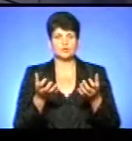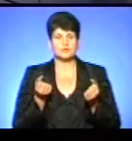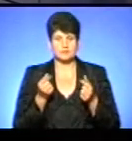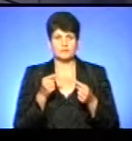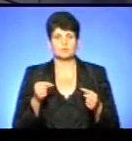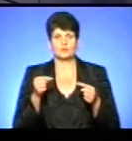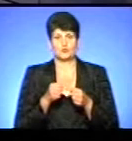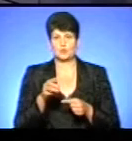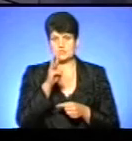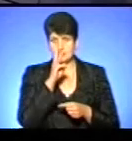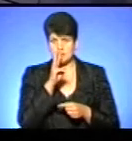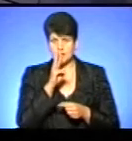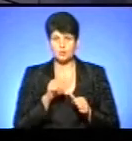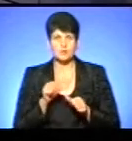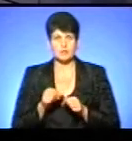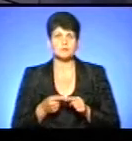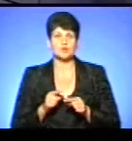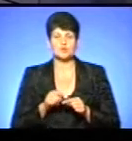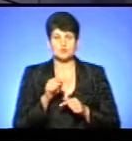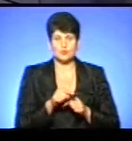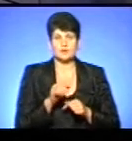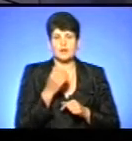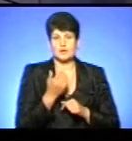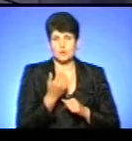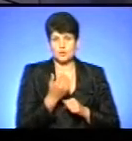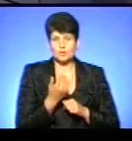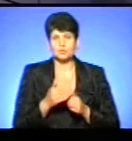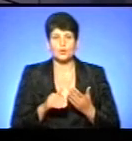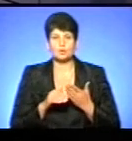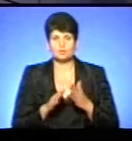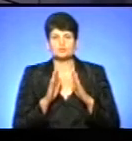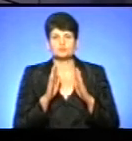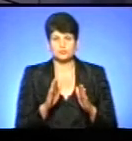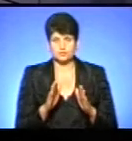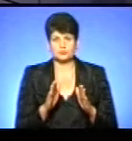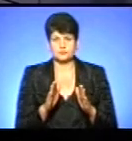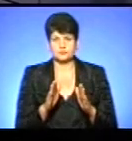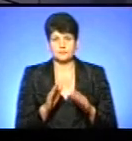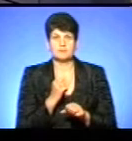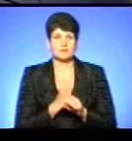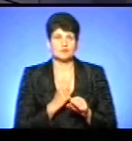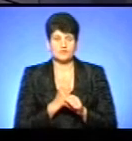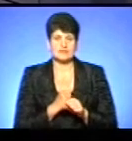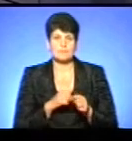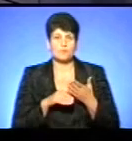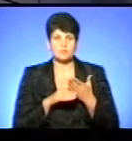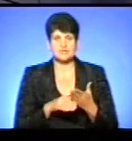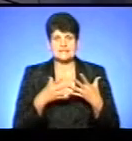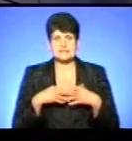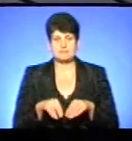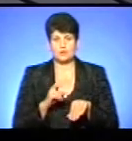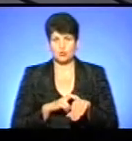зарплату. Крім цього, йому на допомогу будуть також працювати помічники сімейного лікаря.